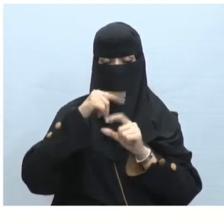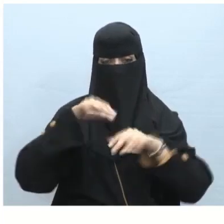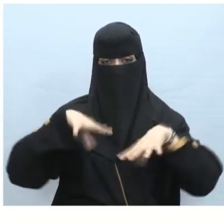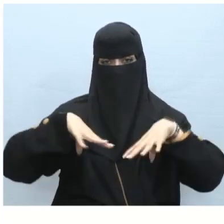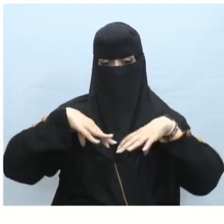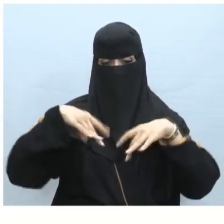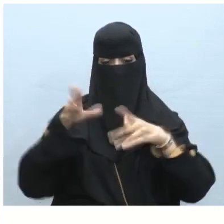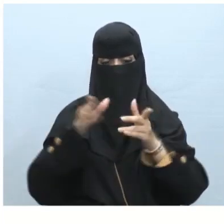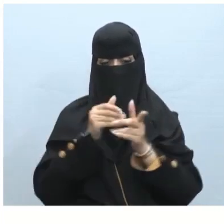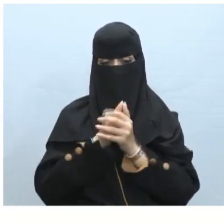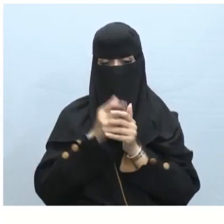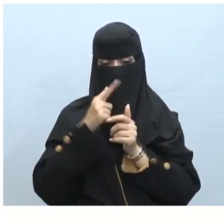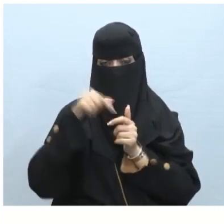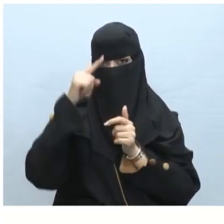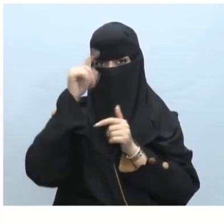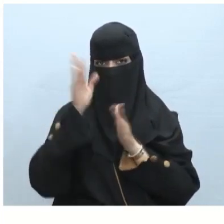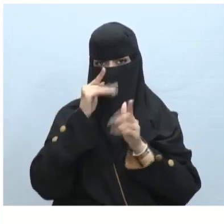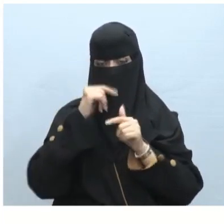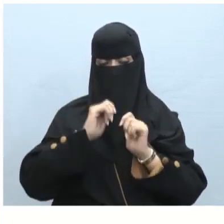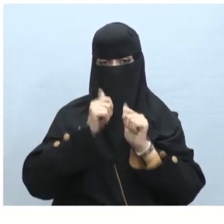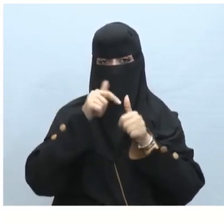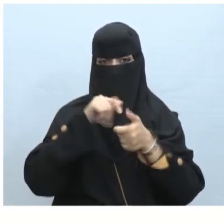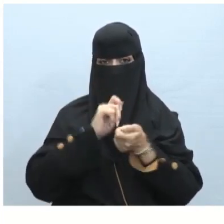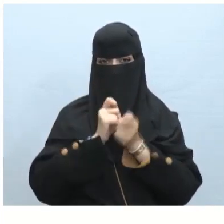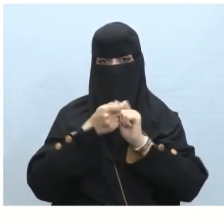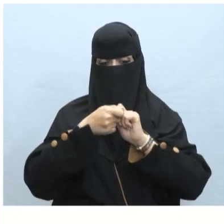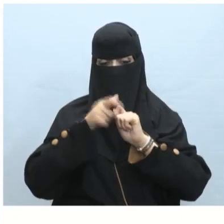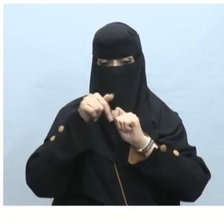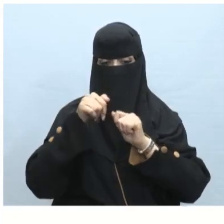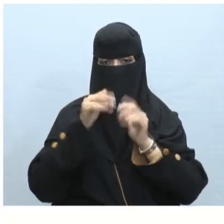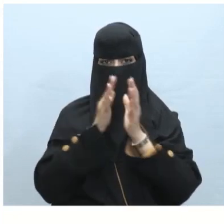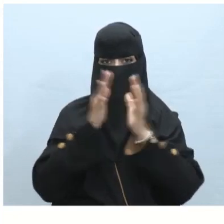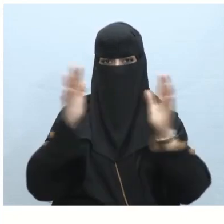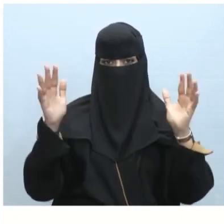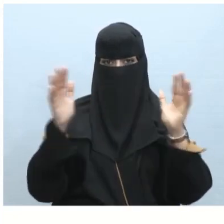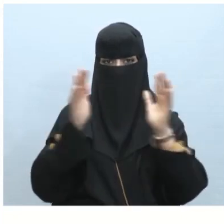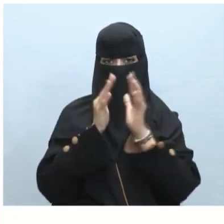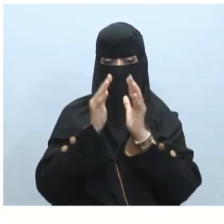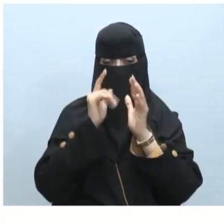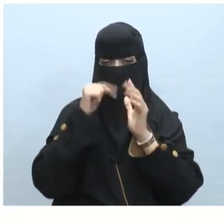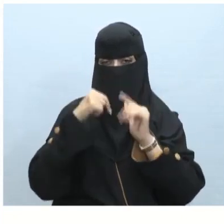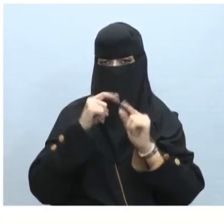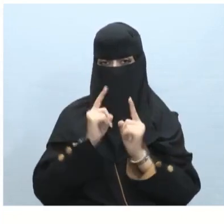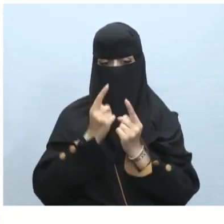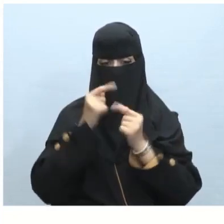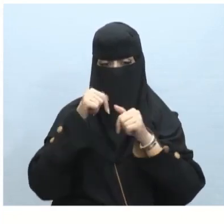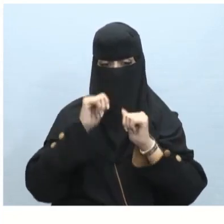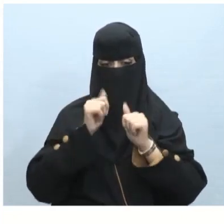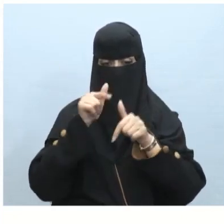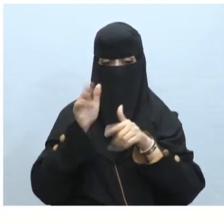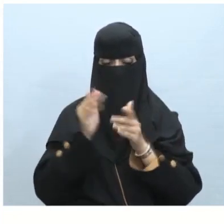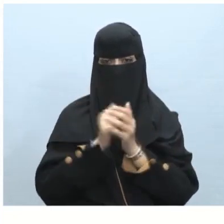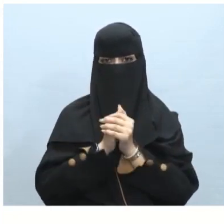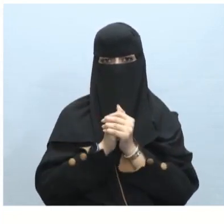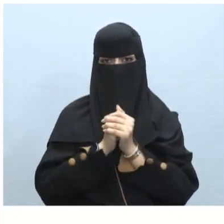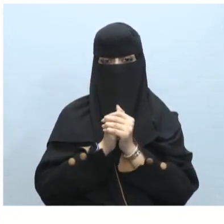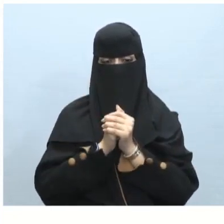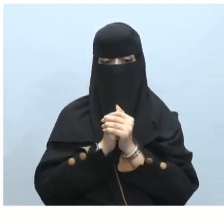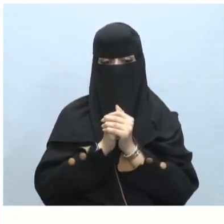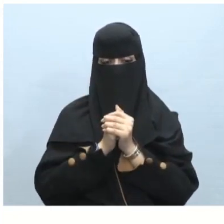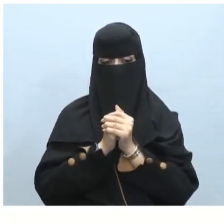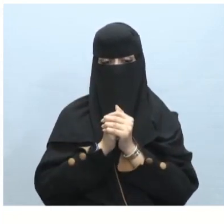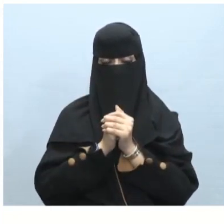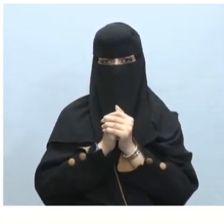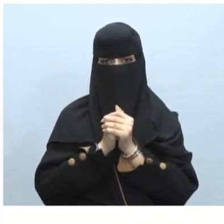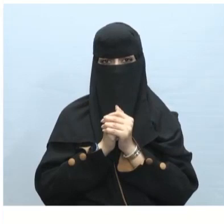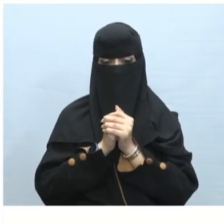الإدارة على سبيل المثال تستطيع تغيير حجم تصغير أو تكبير حجم SmartArt